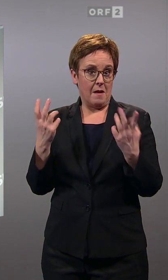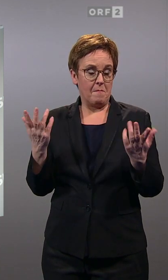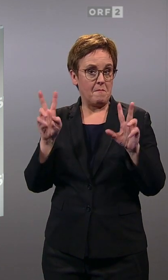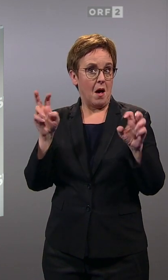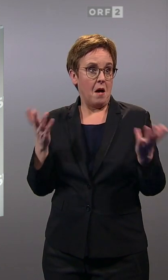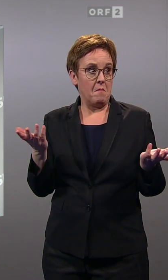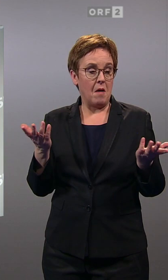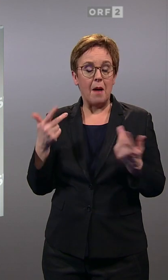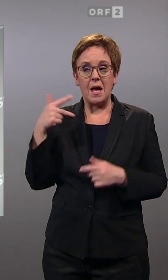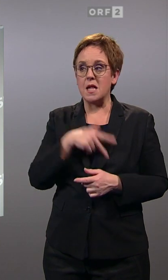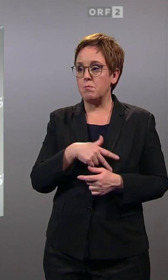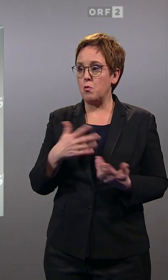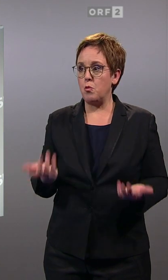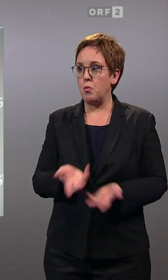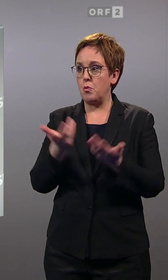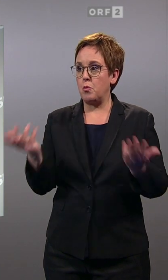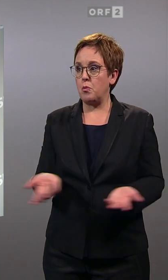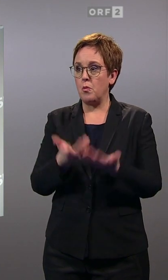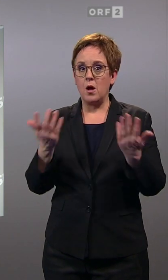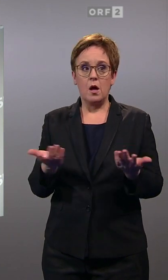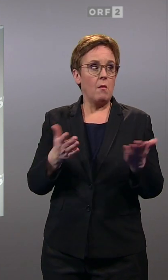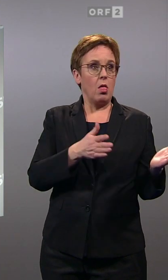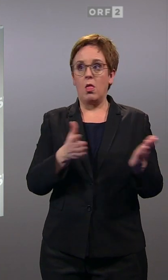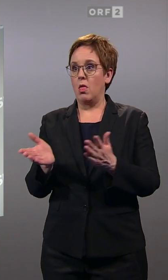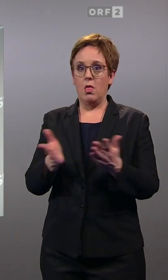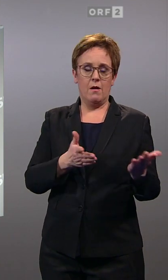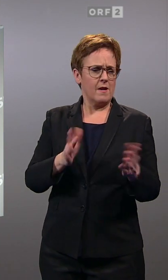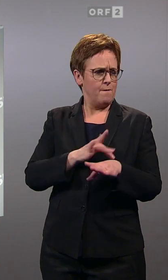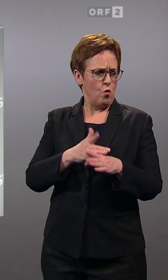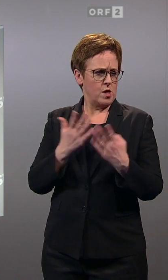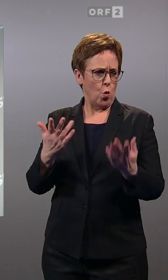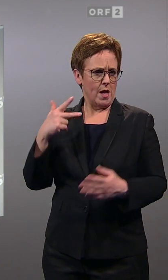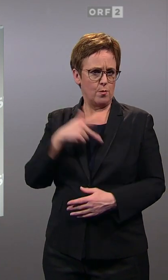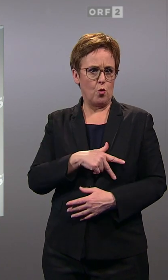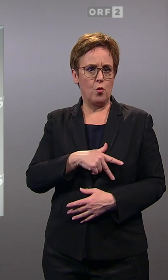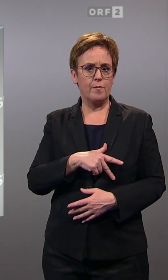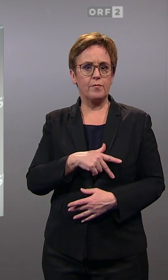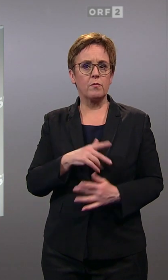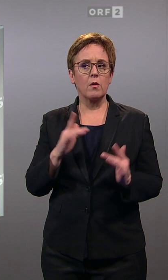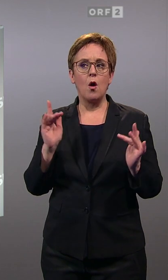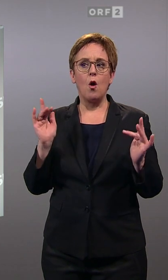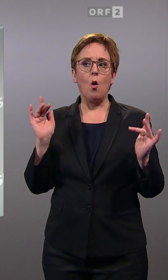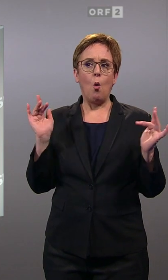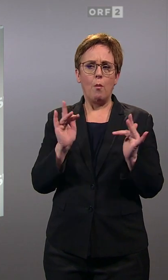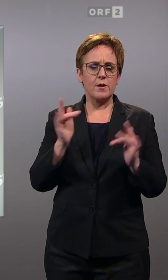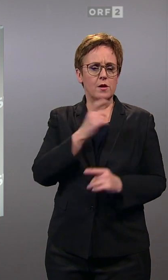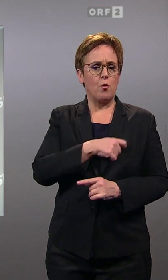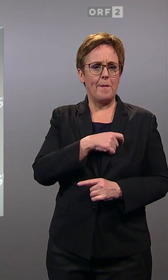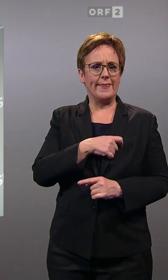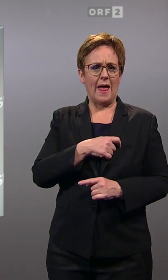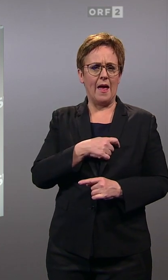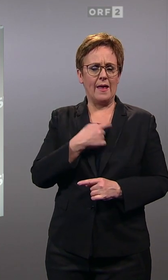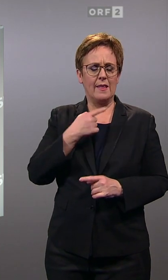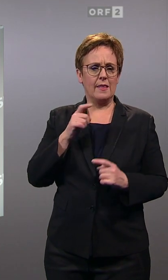ein bisschen das Gefühl gehabt, dass die SPÖ da zwischen den Stühlen sitzt. Nämlich einerseits fährt man der Oppositionsrhetorik auf, argumentiert wie eine